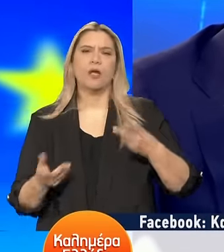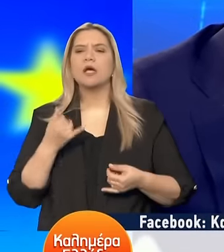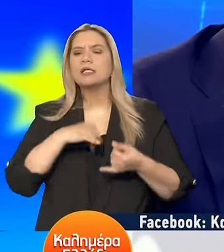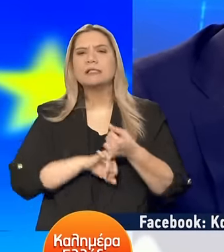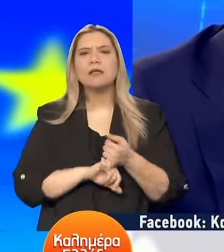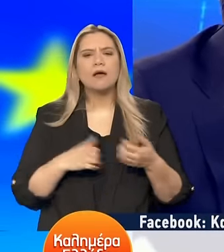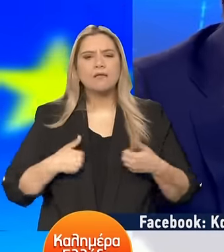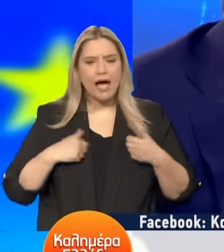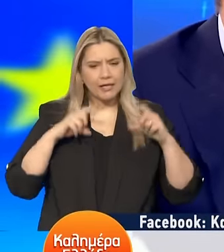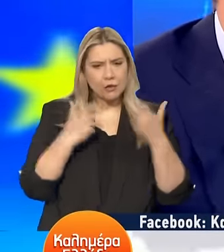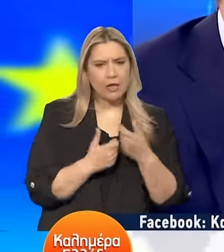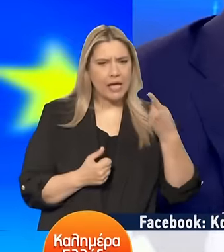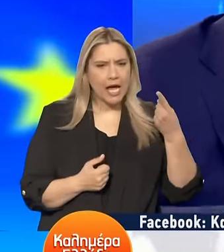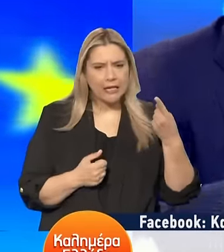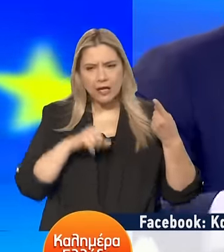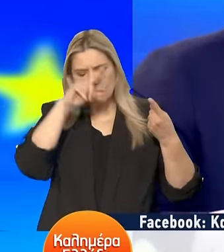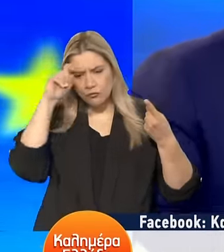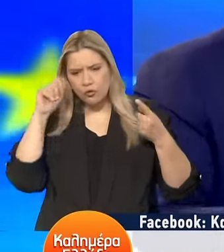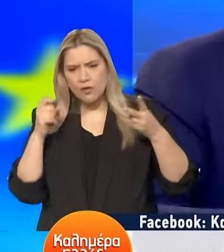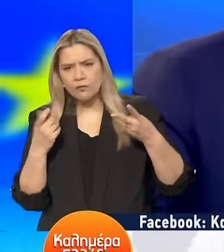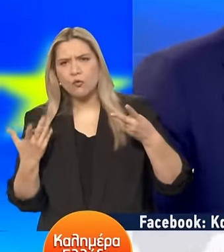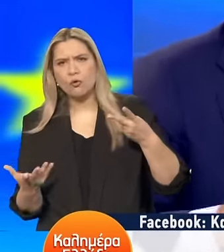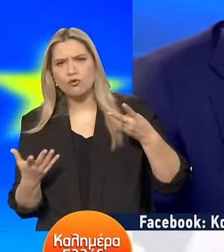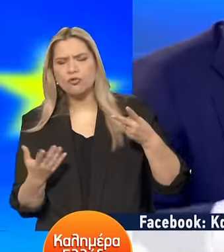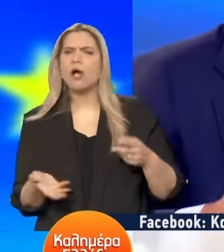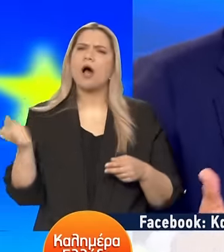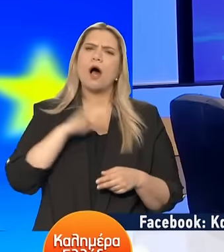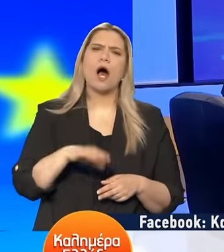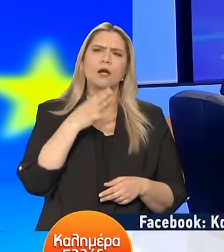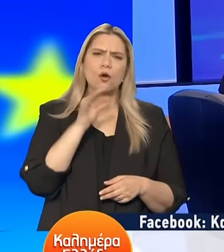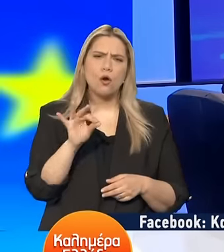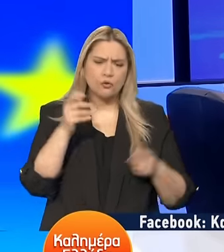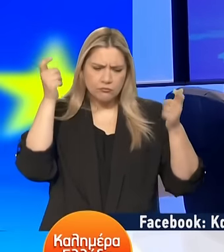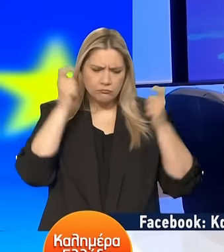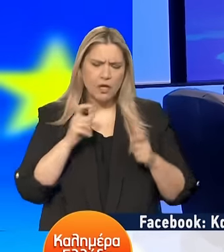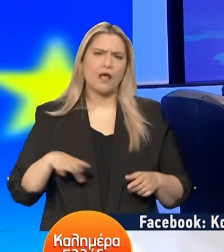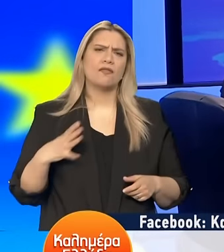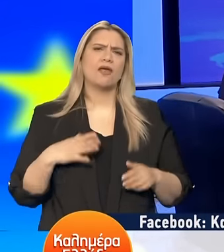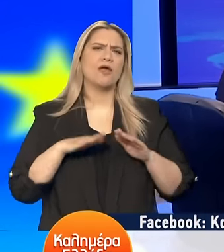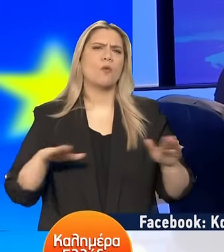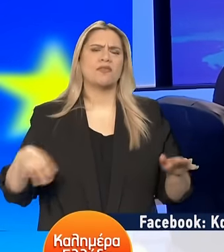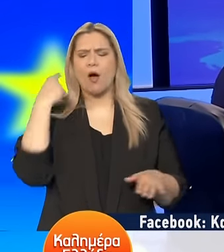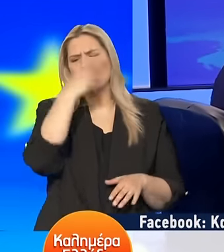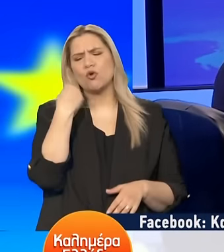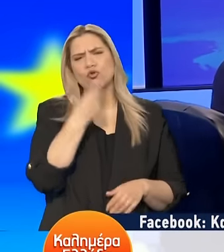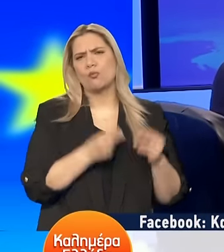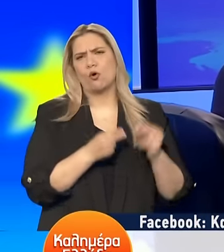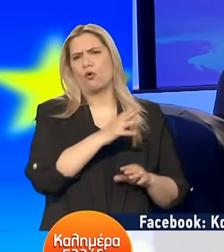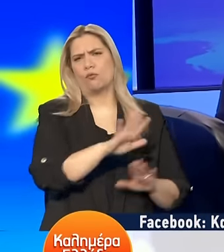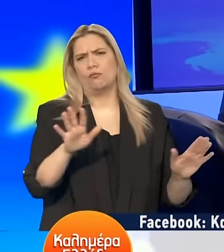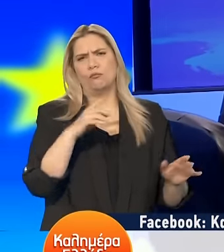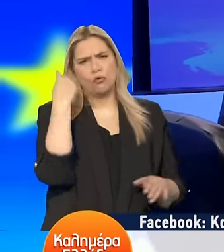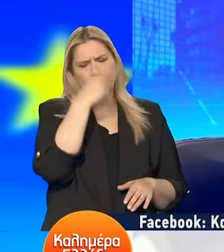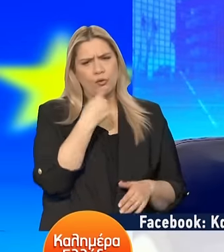έχει ένα παιδί να κάνει δεύτερο Υπάρχουν και ζευγάρι τα οποία σου λένε σήμερα Για άλλους λόγους που δεν είναι οικονομικο Ότι εγώ δεν θέλω να κάνω παιδιά Αν έχεις ήδη διαβεί το